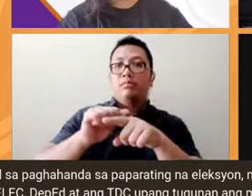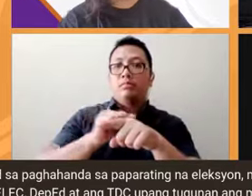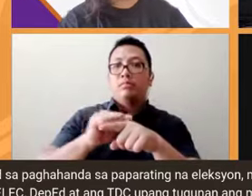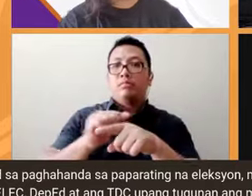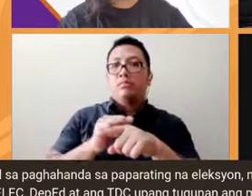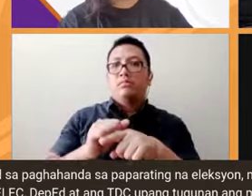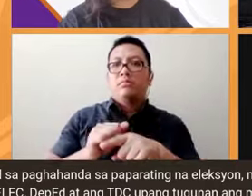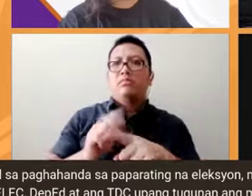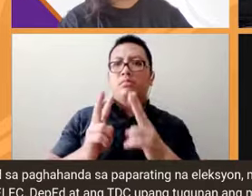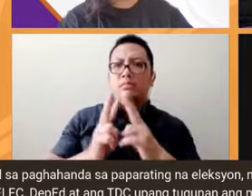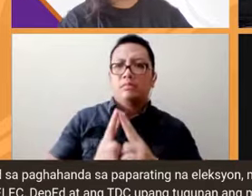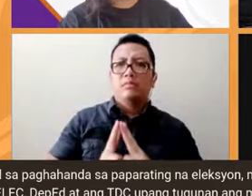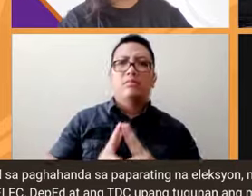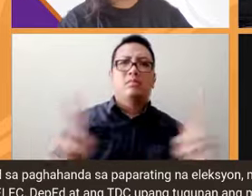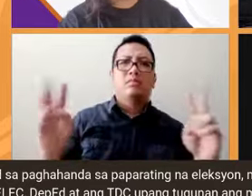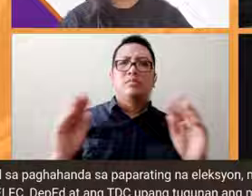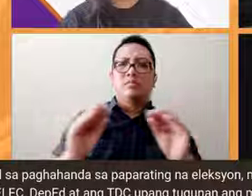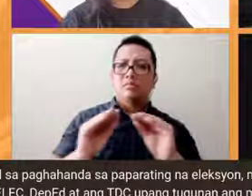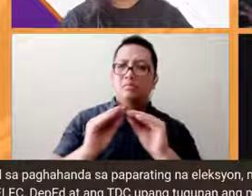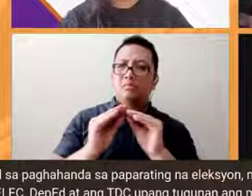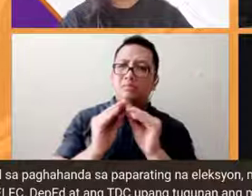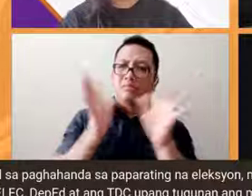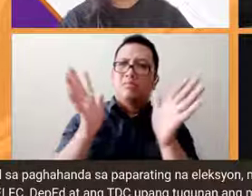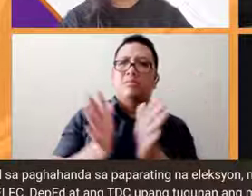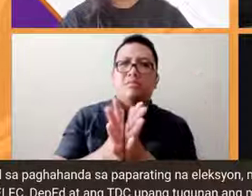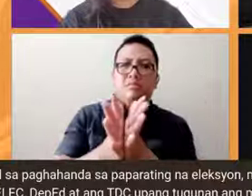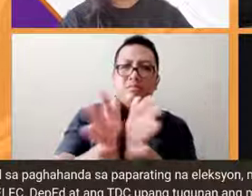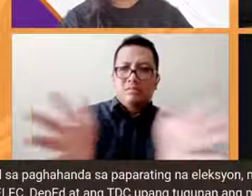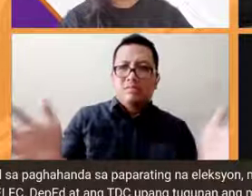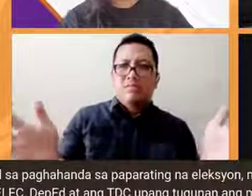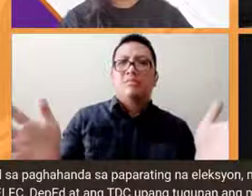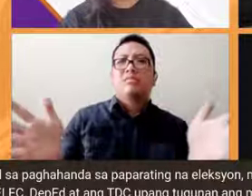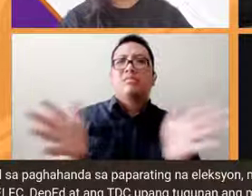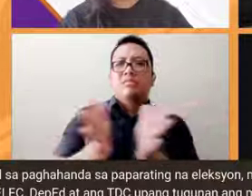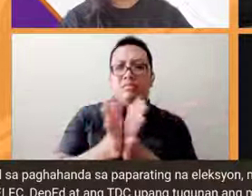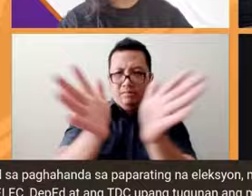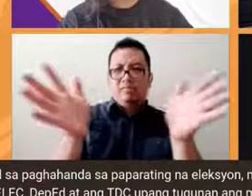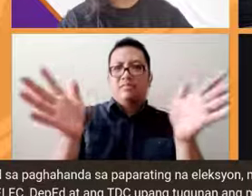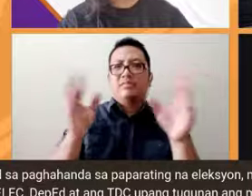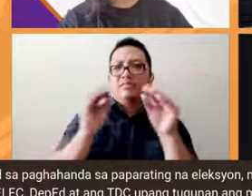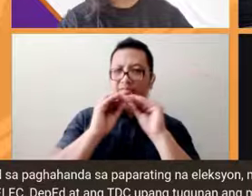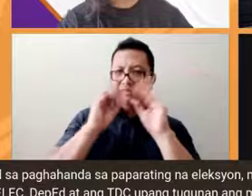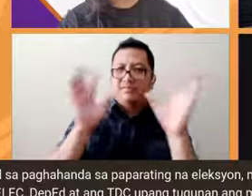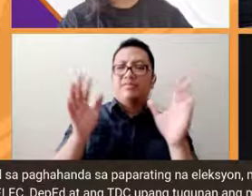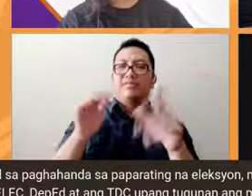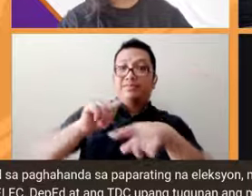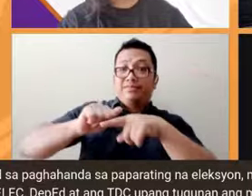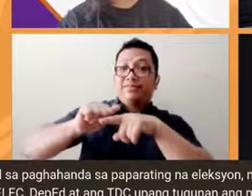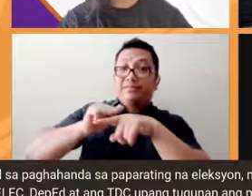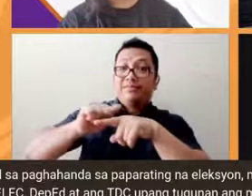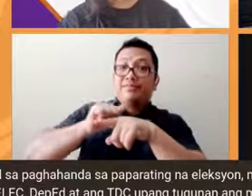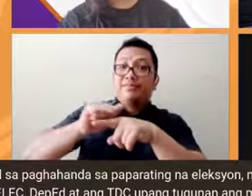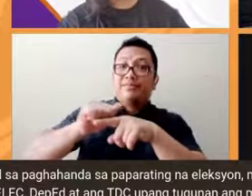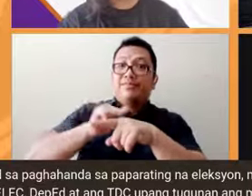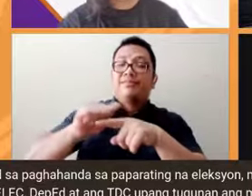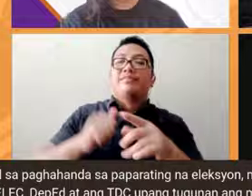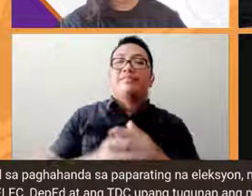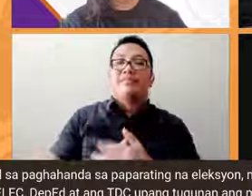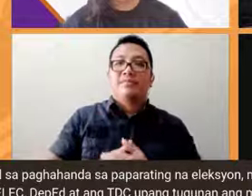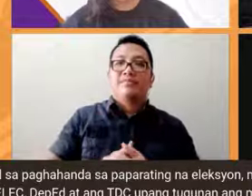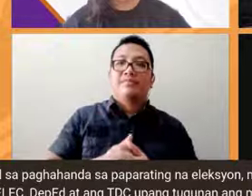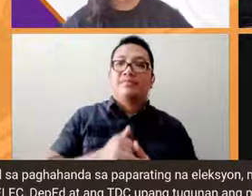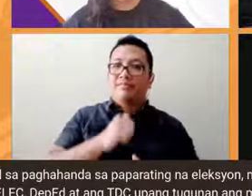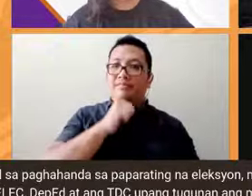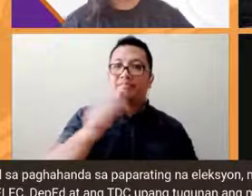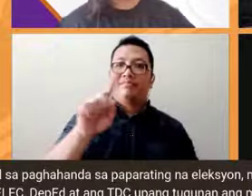generic and to some extent general din yung trainings na binibigay so hindi pa doon sa